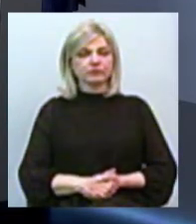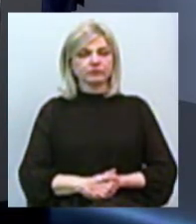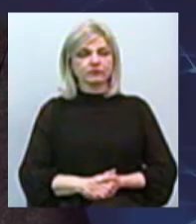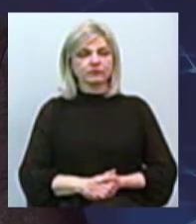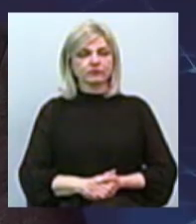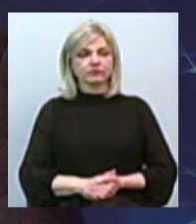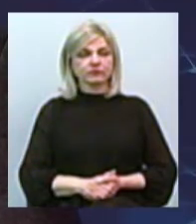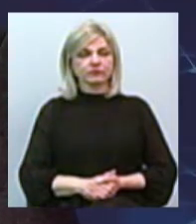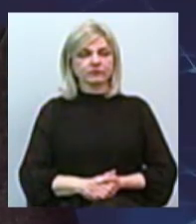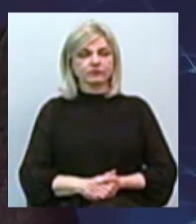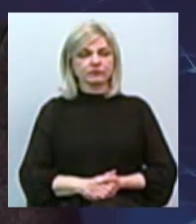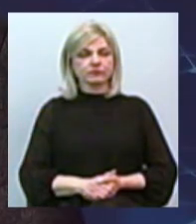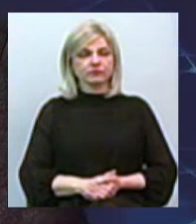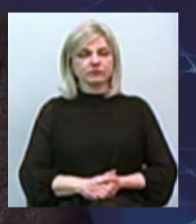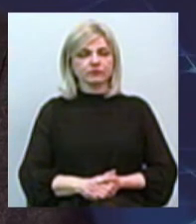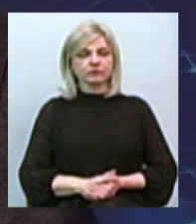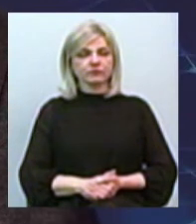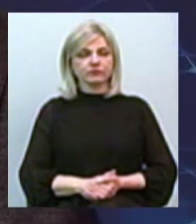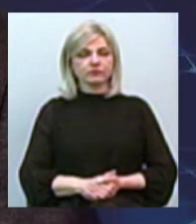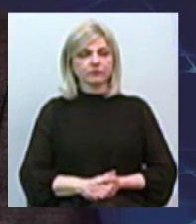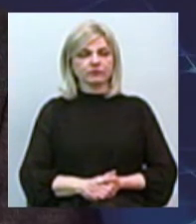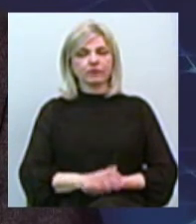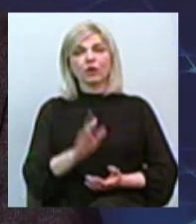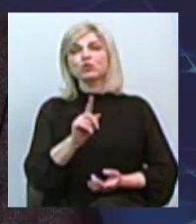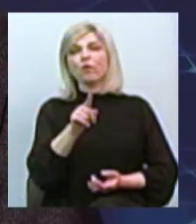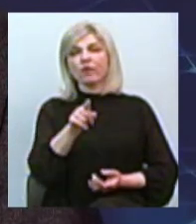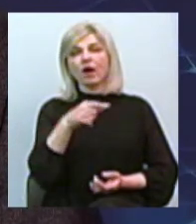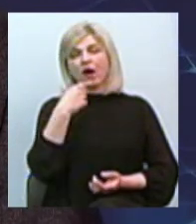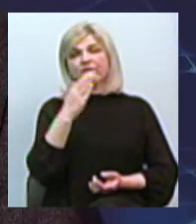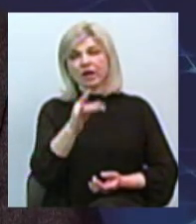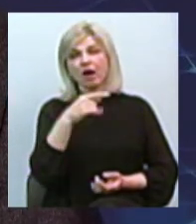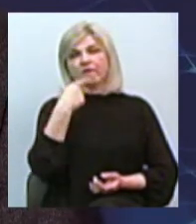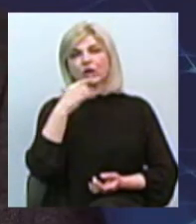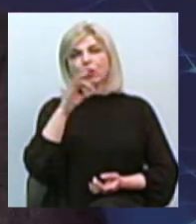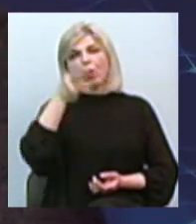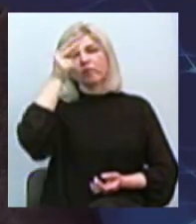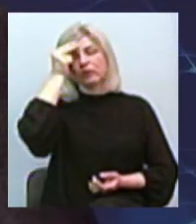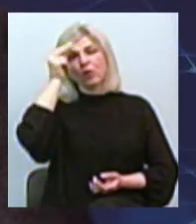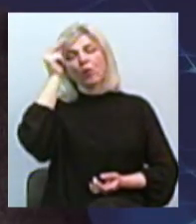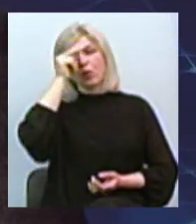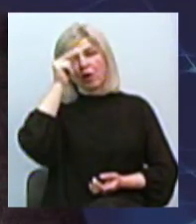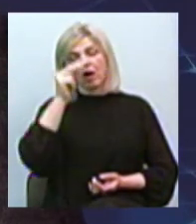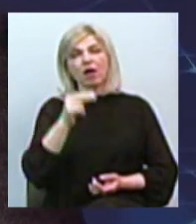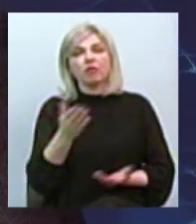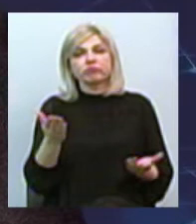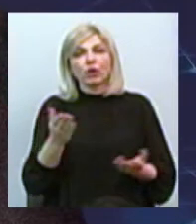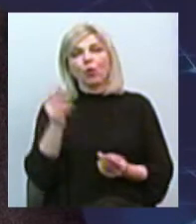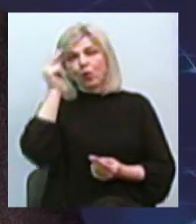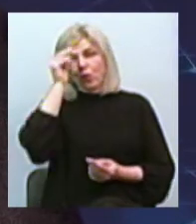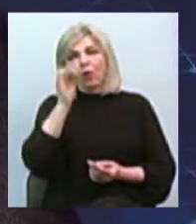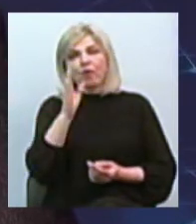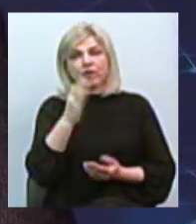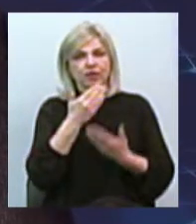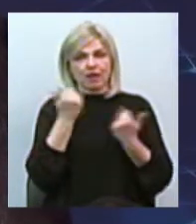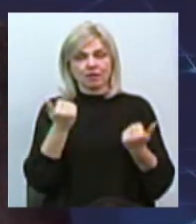говорите насчет освоєнних уроків, ви знаєте, во-первых, самих уроків немає. В